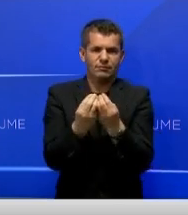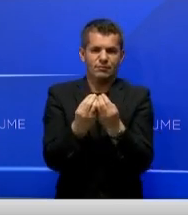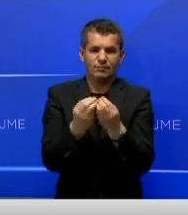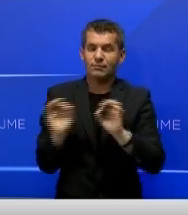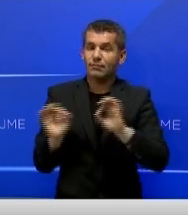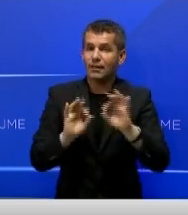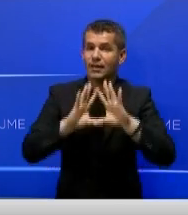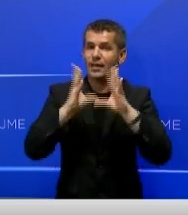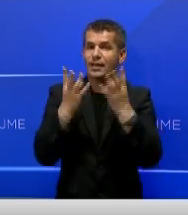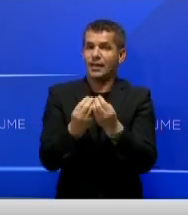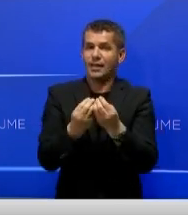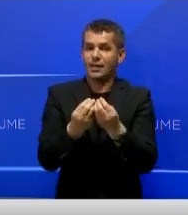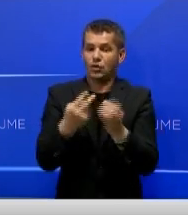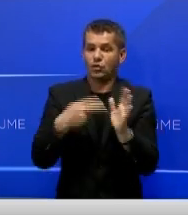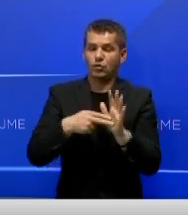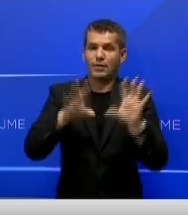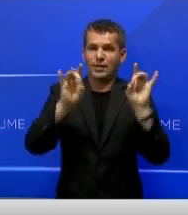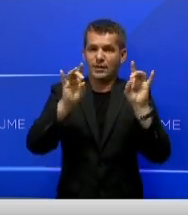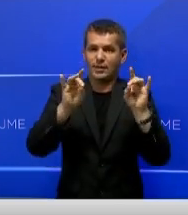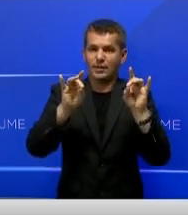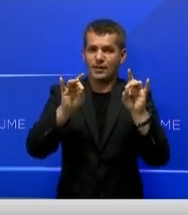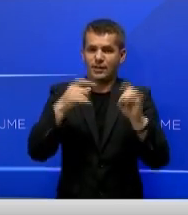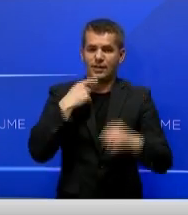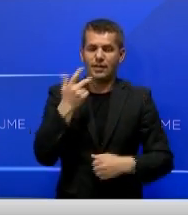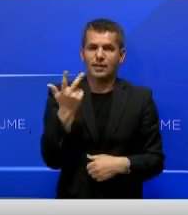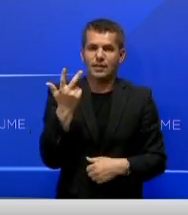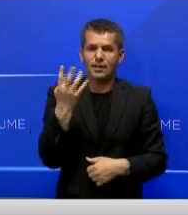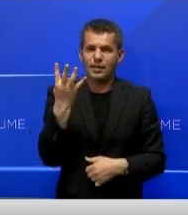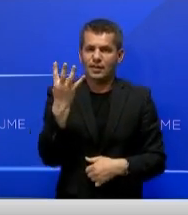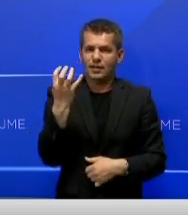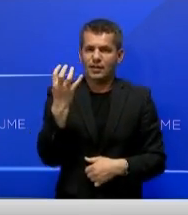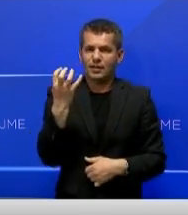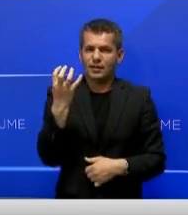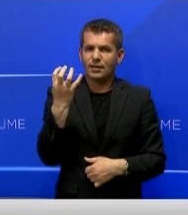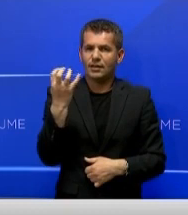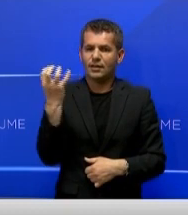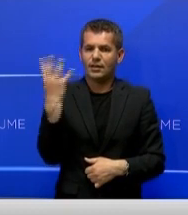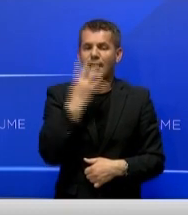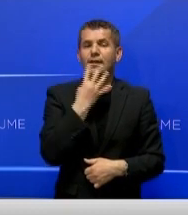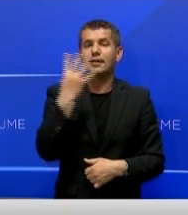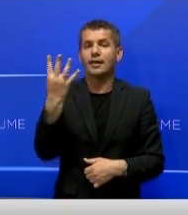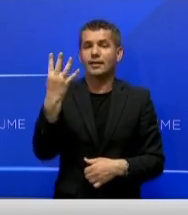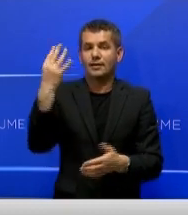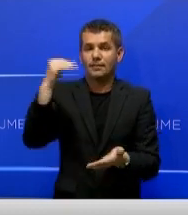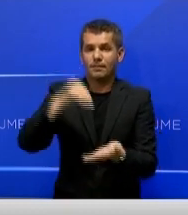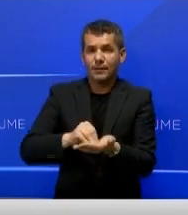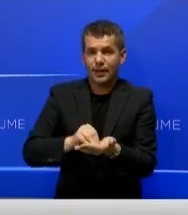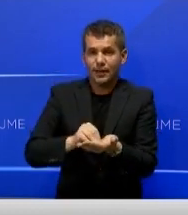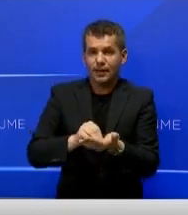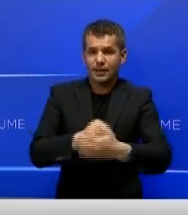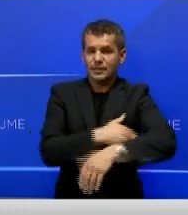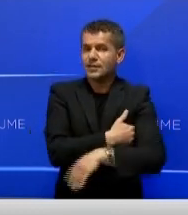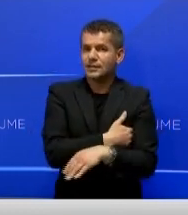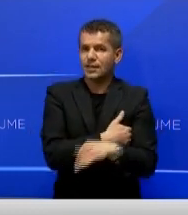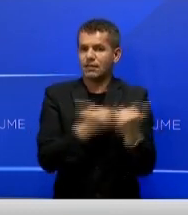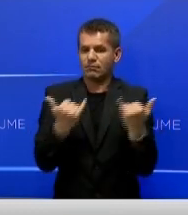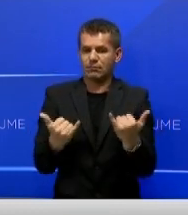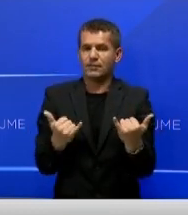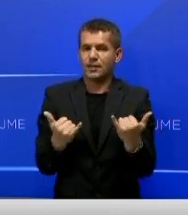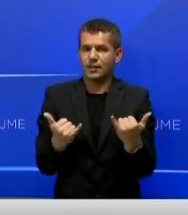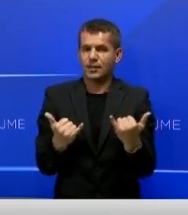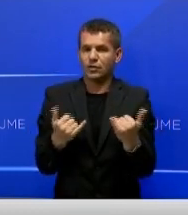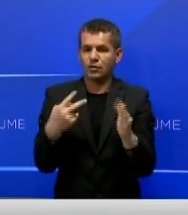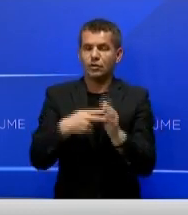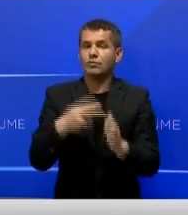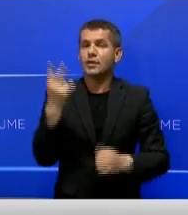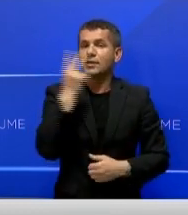Pra në vitin 2008 kemi posët rratë 444.000 në zëndz, dërkaq në